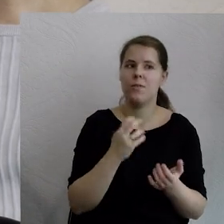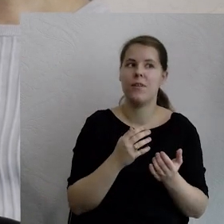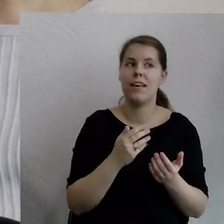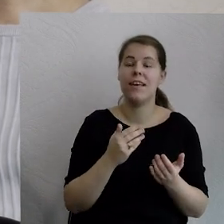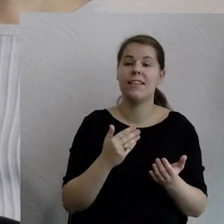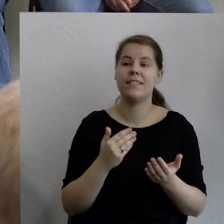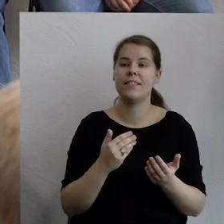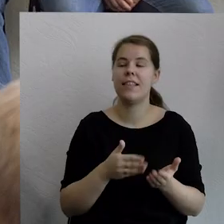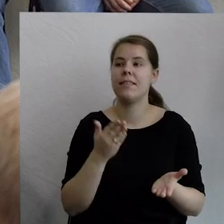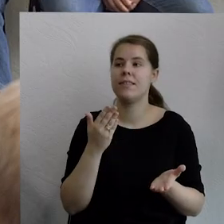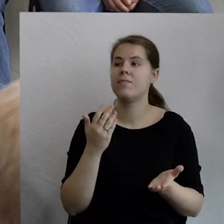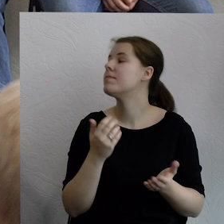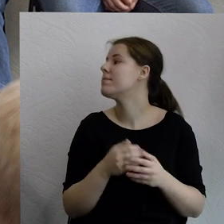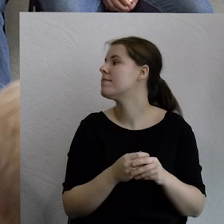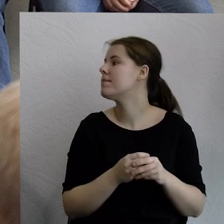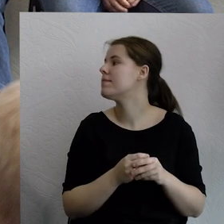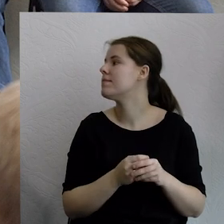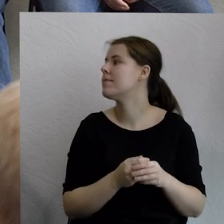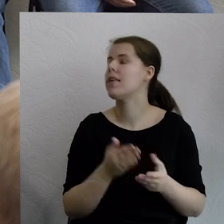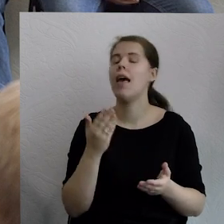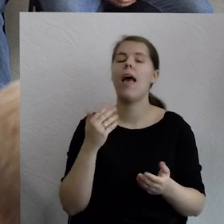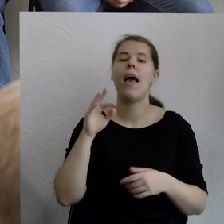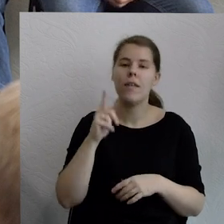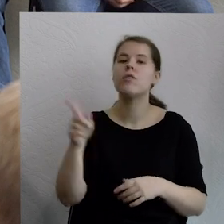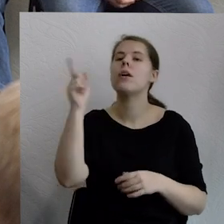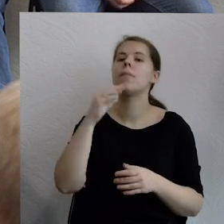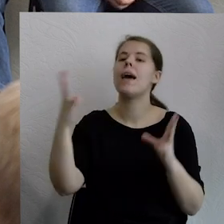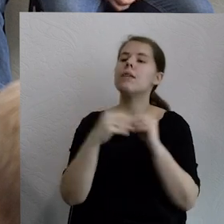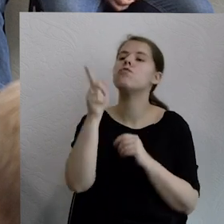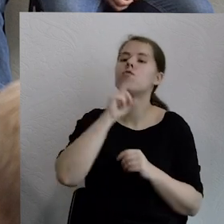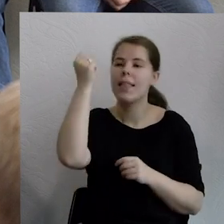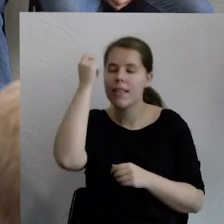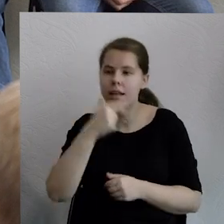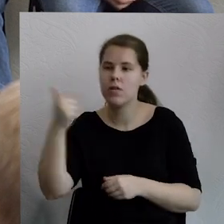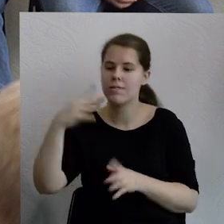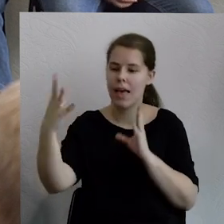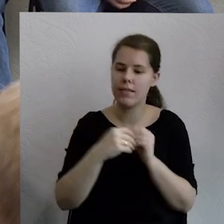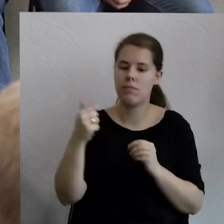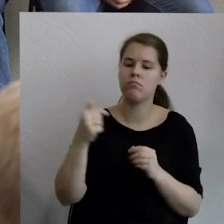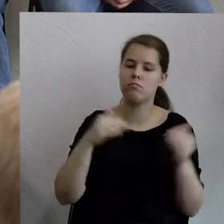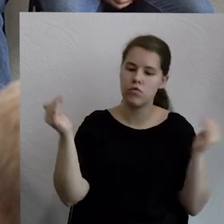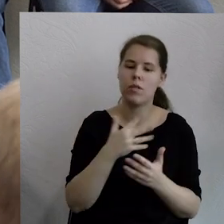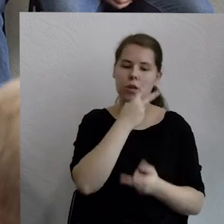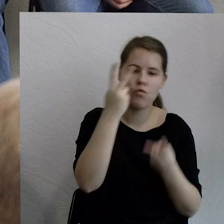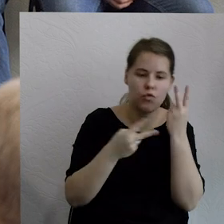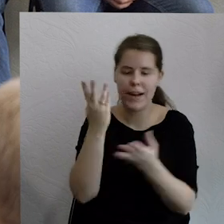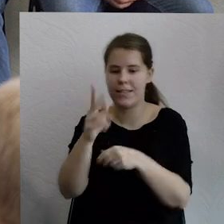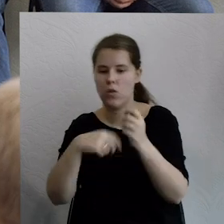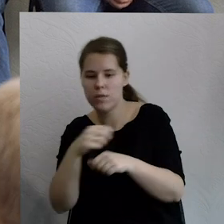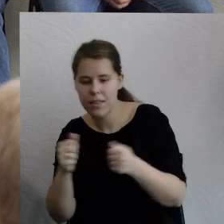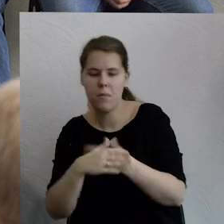szukać tych rozwiązań, również wynikających ze złożoności. tym, co mówił Łukasz, ten świat jest na tyle